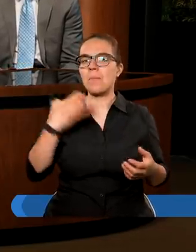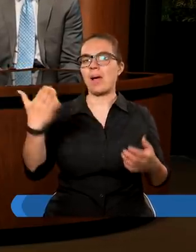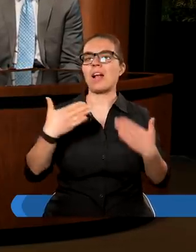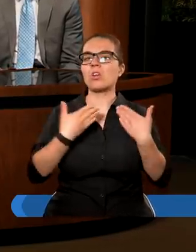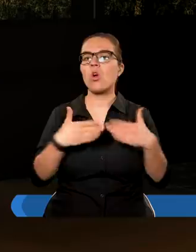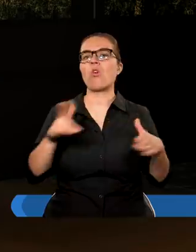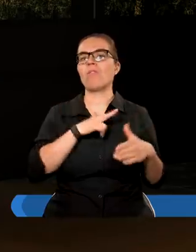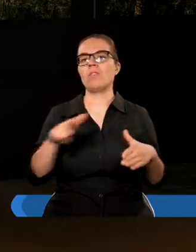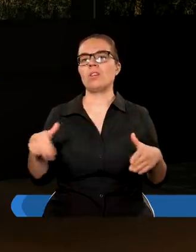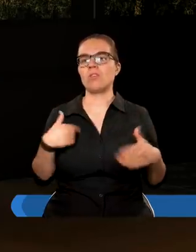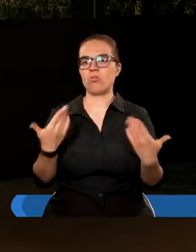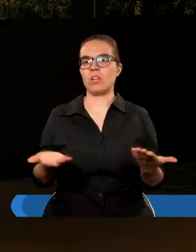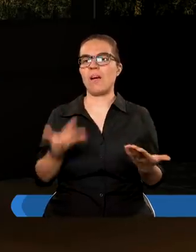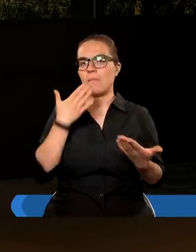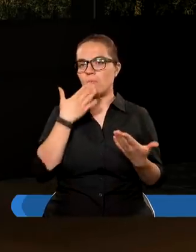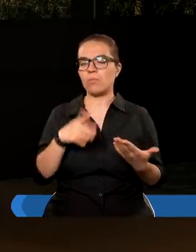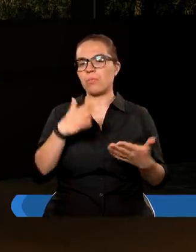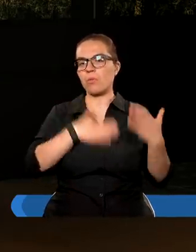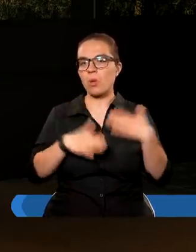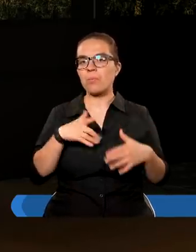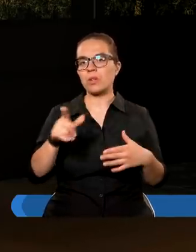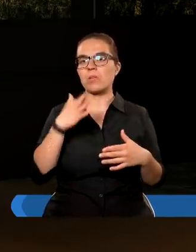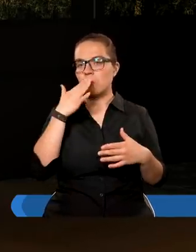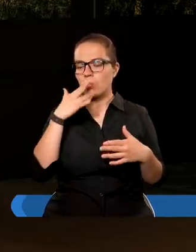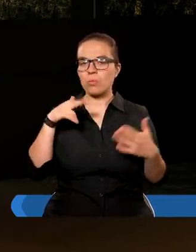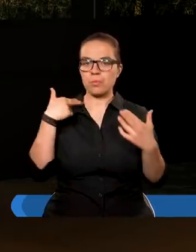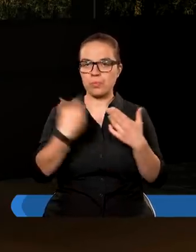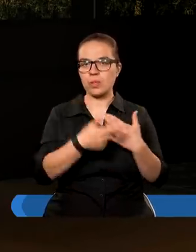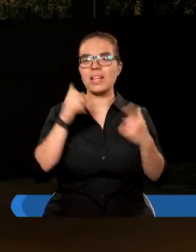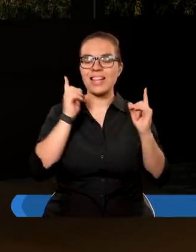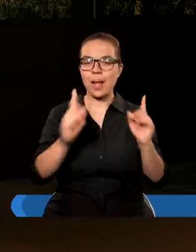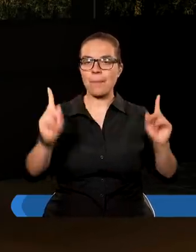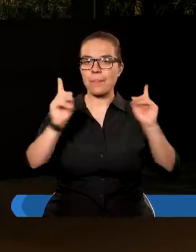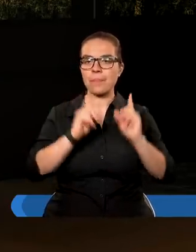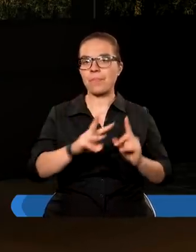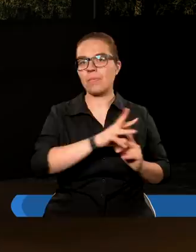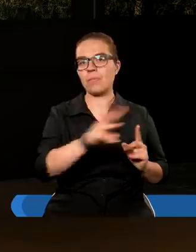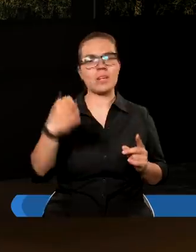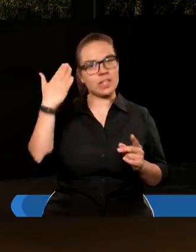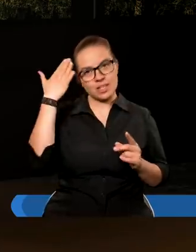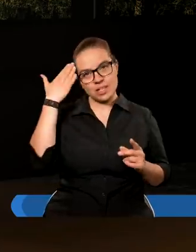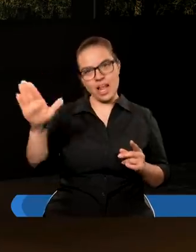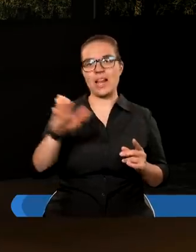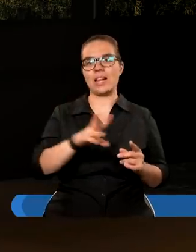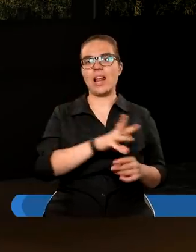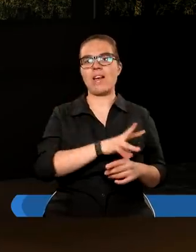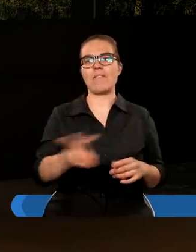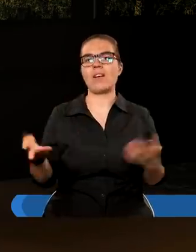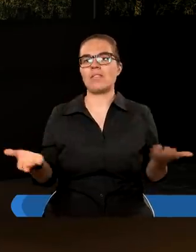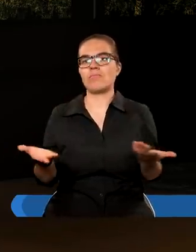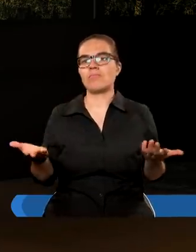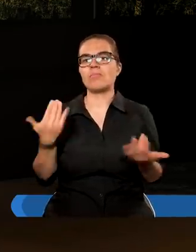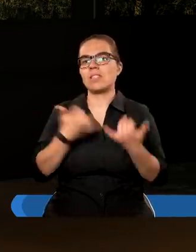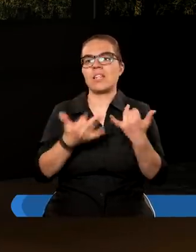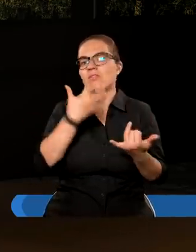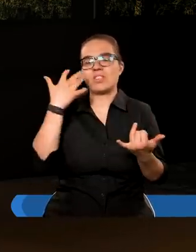otwórz nam. Natomiast oblubieniec, Jezus mówi zaprawdę, powiadam Wam, nie znam Was. Jeżeli nie